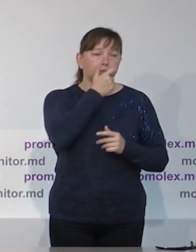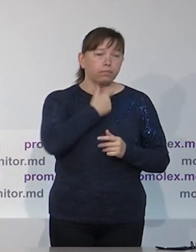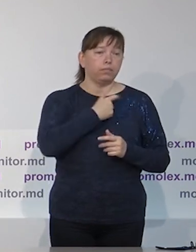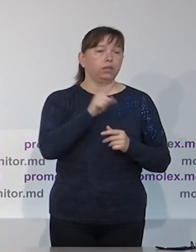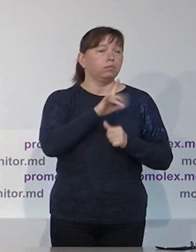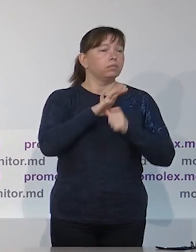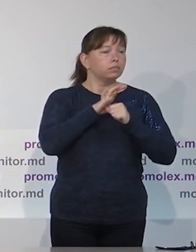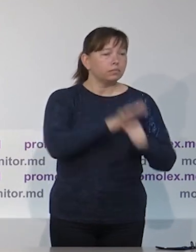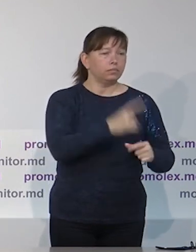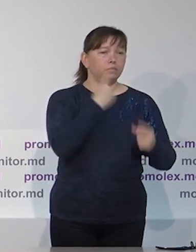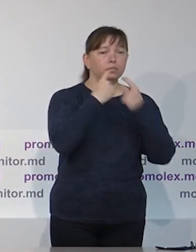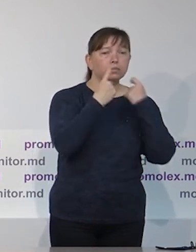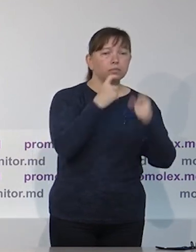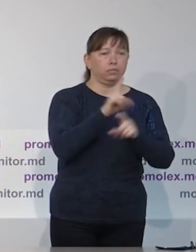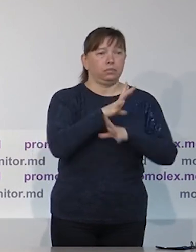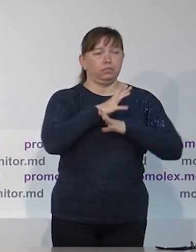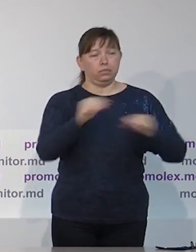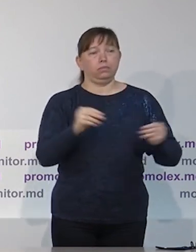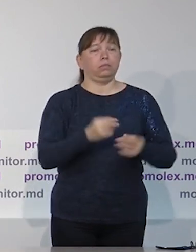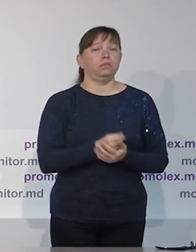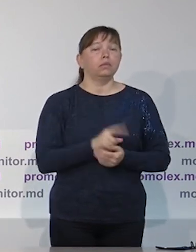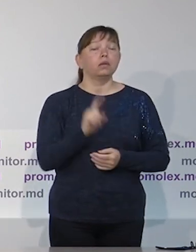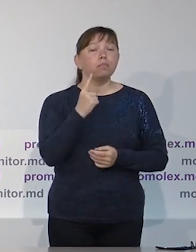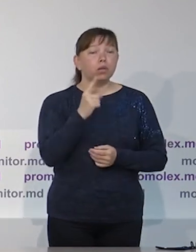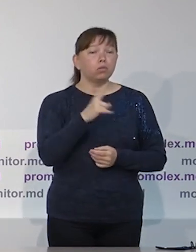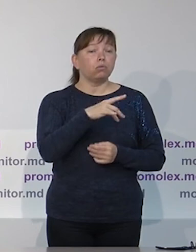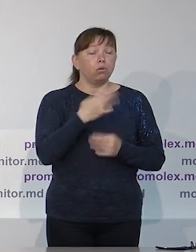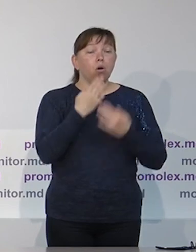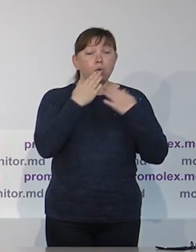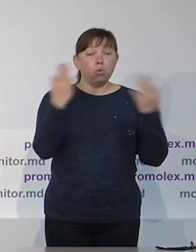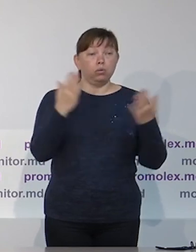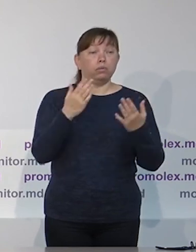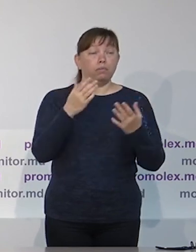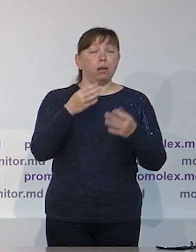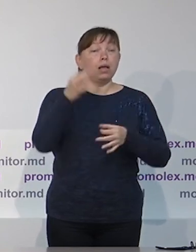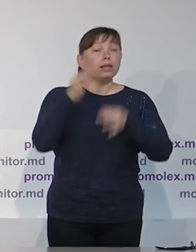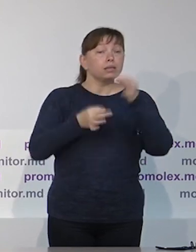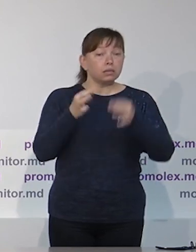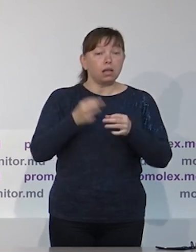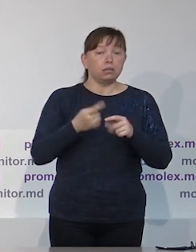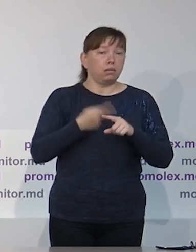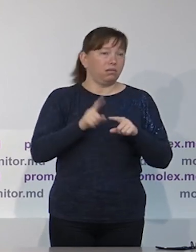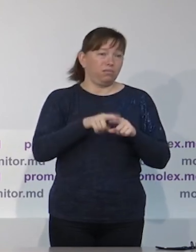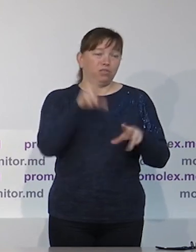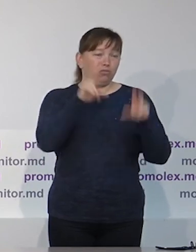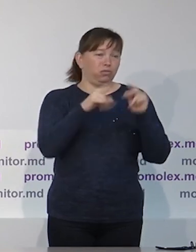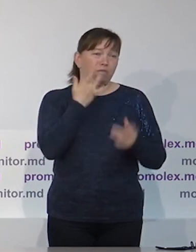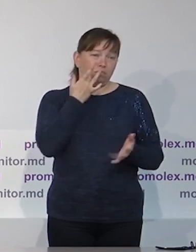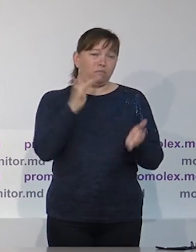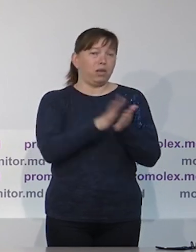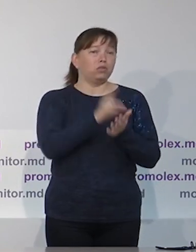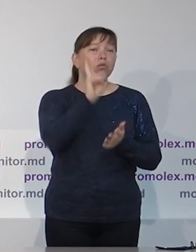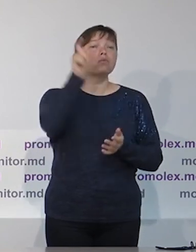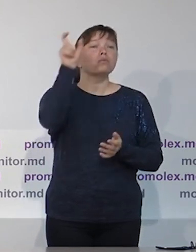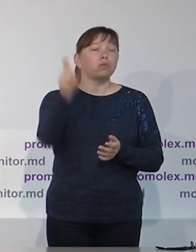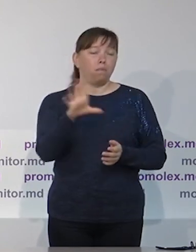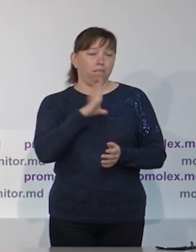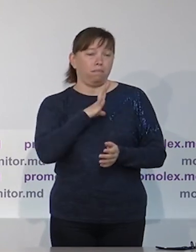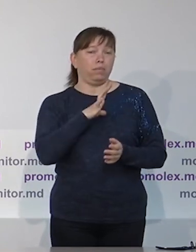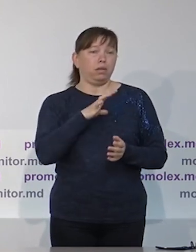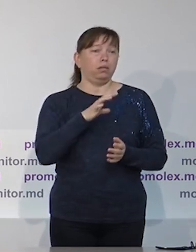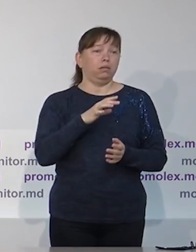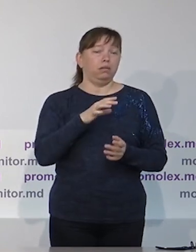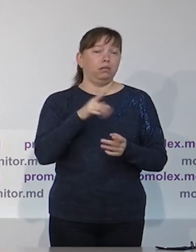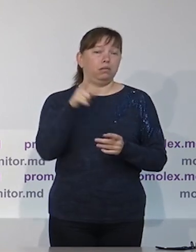условия здоровой коммуникации в избирательной кампании,